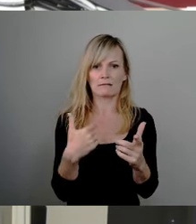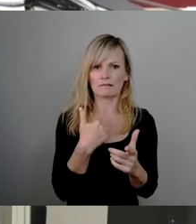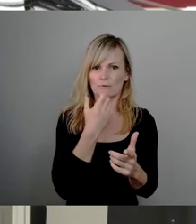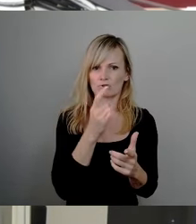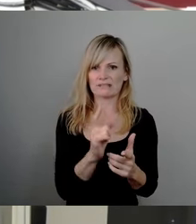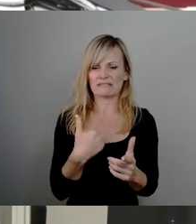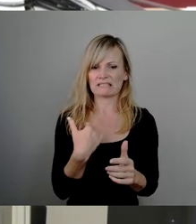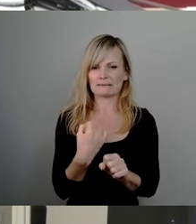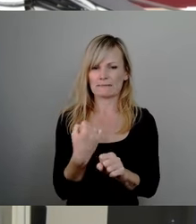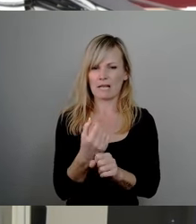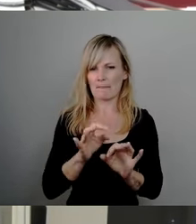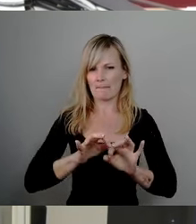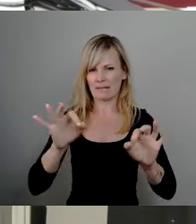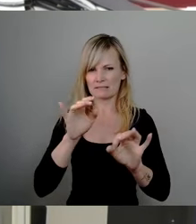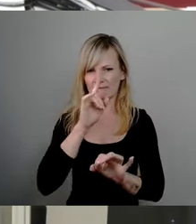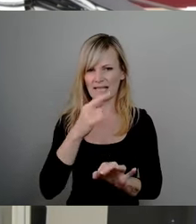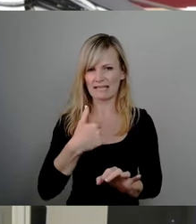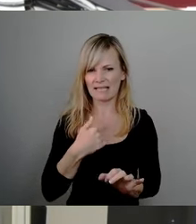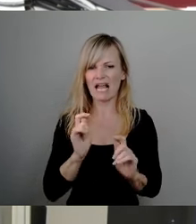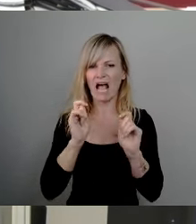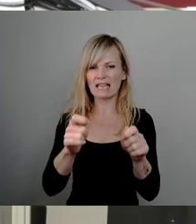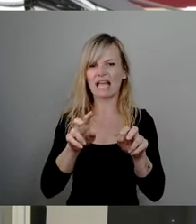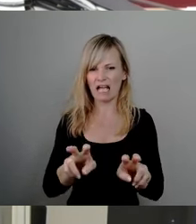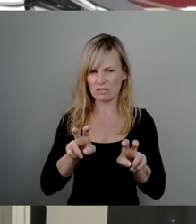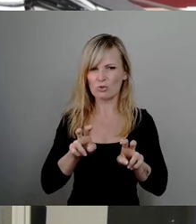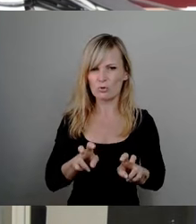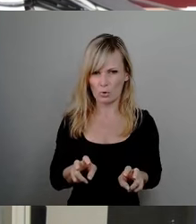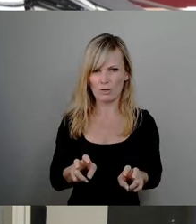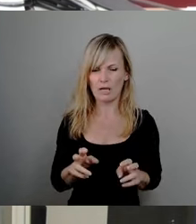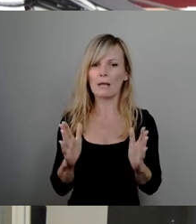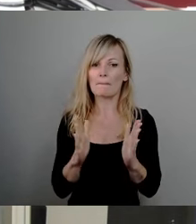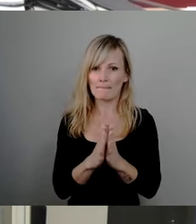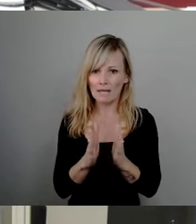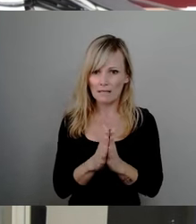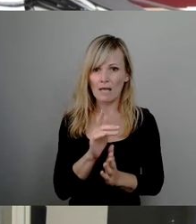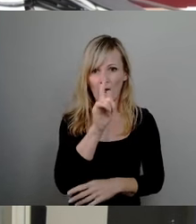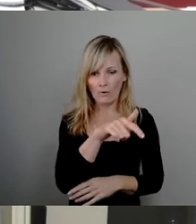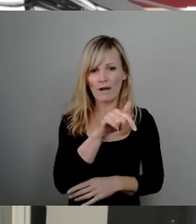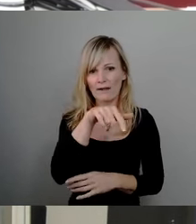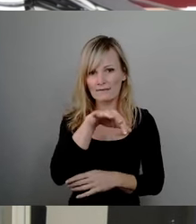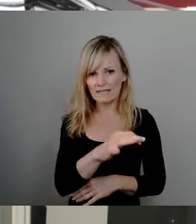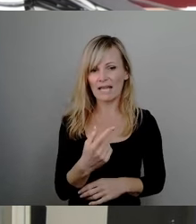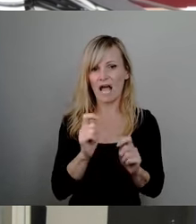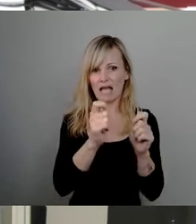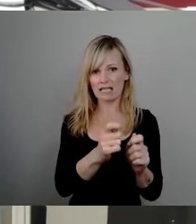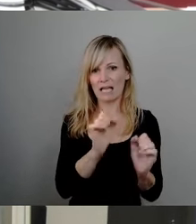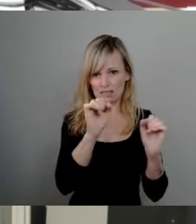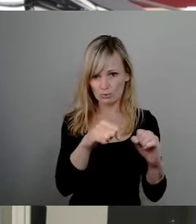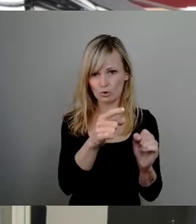Effektivste wäre, wenn ich den Antrag zurücknehme. Und Sie bitte, dem AfD-Antrag zuzustimmen. Danke.